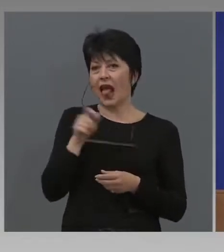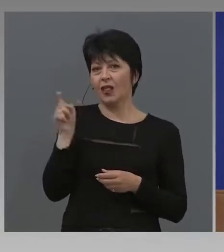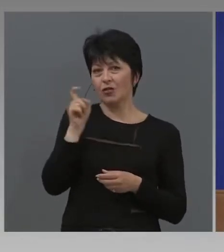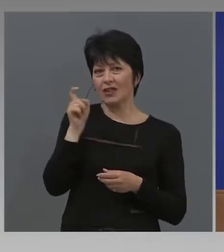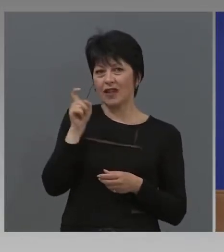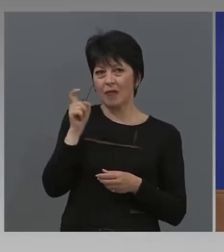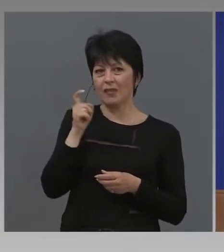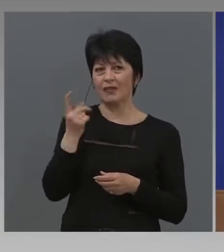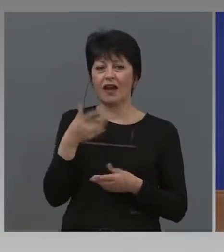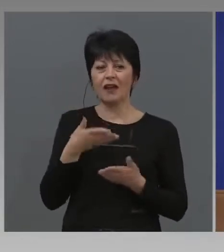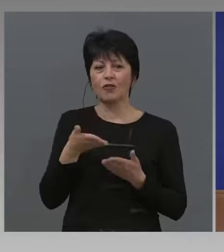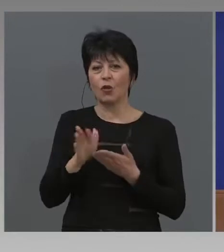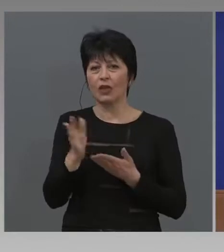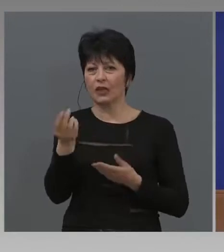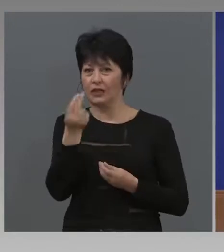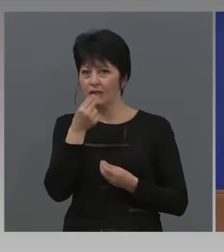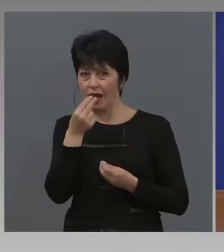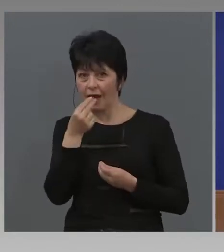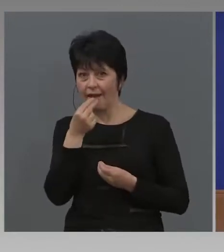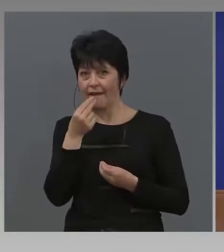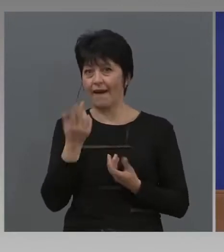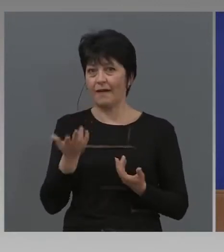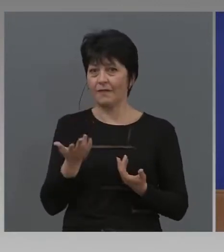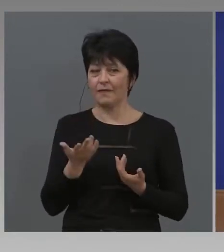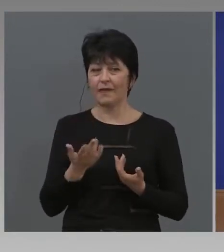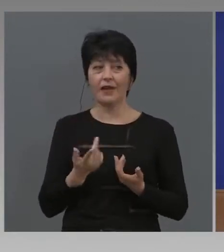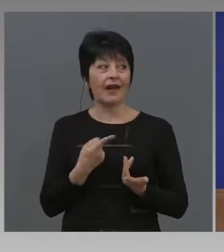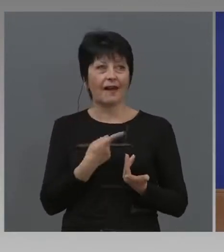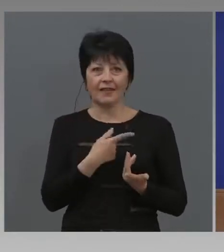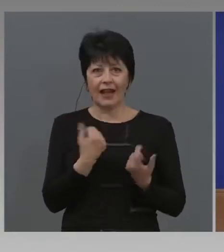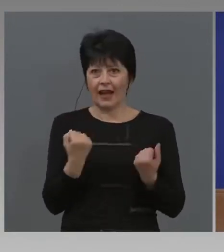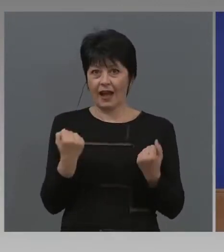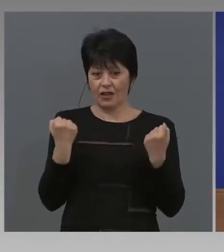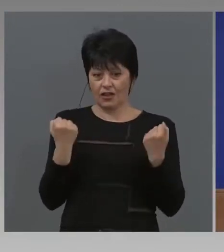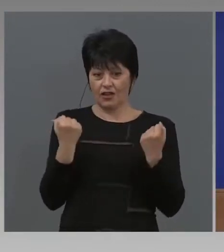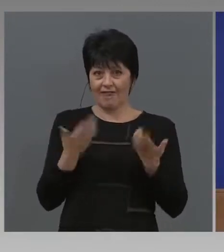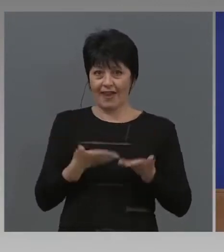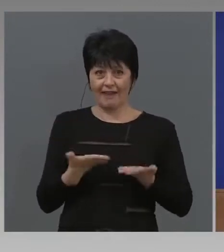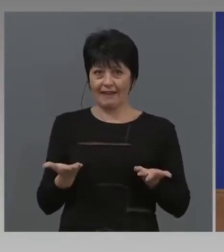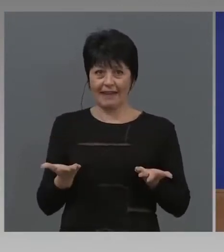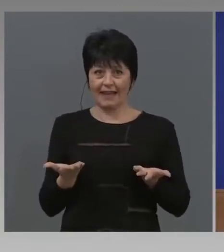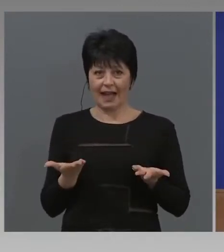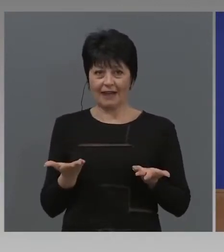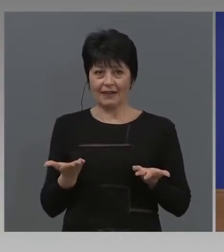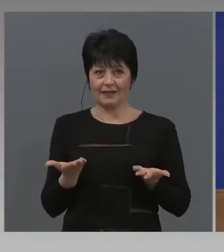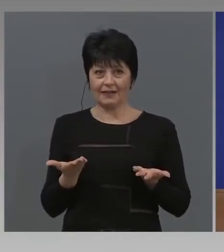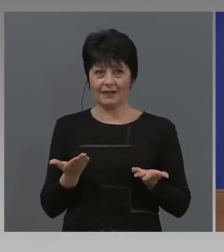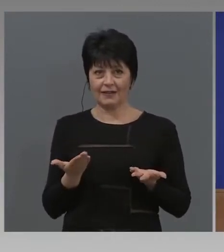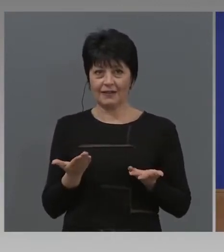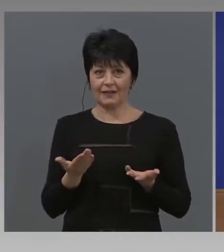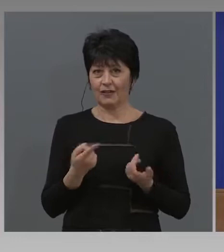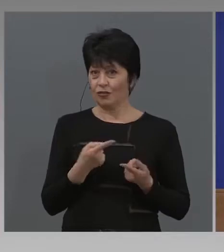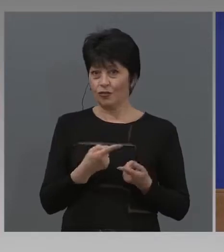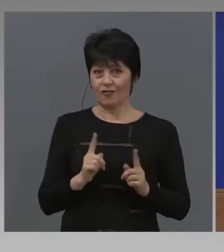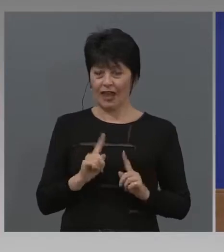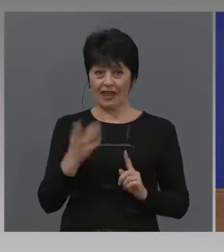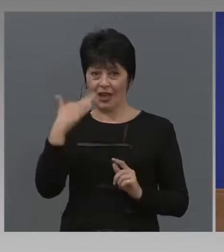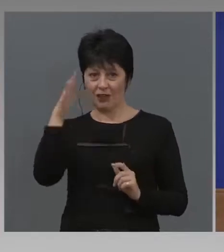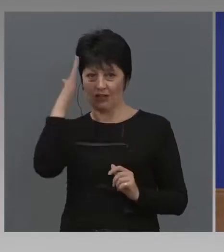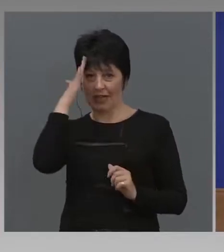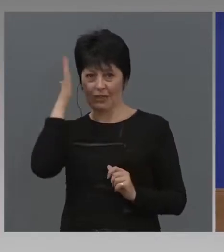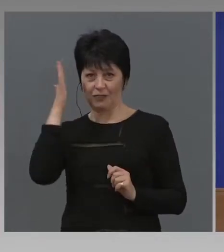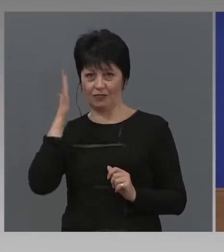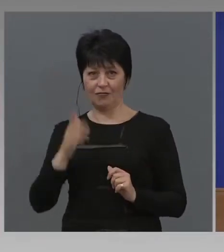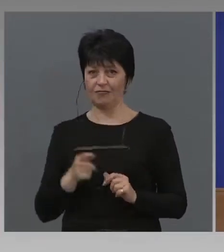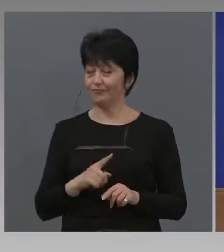нужда. Добре, от какво си издържате? Това не е естествено, да работите без заплати в обществен интерес. Не е, разбира се. Не е,